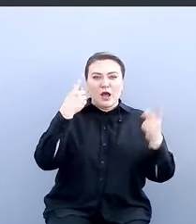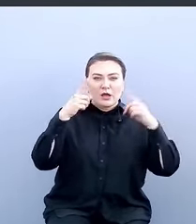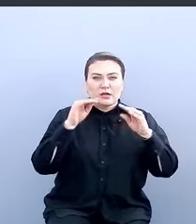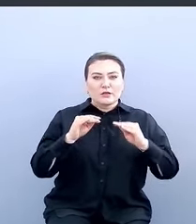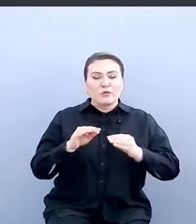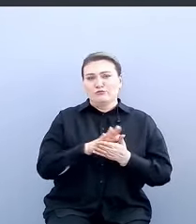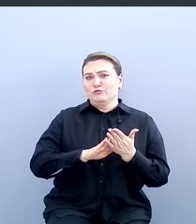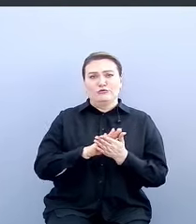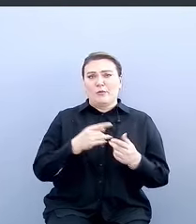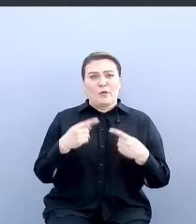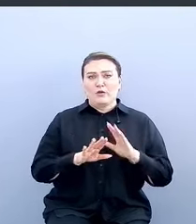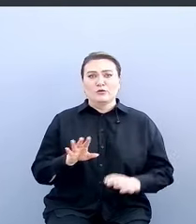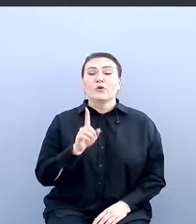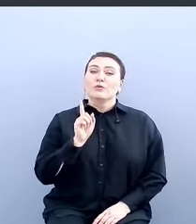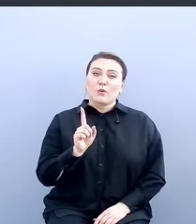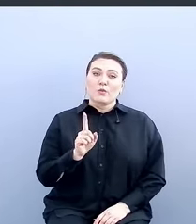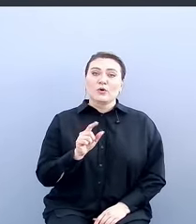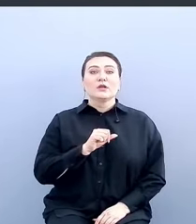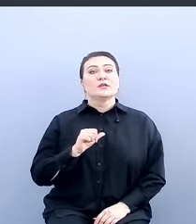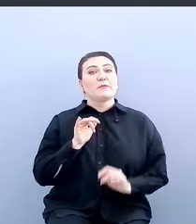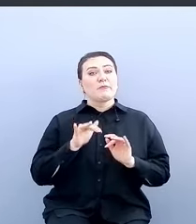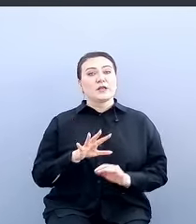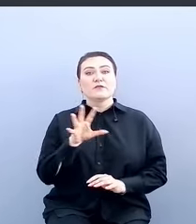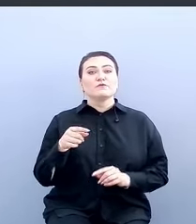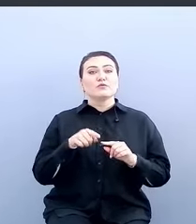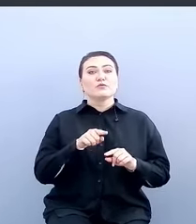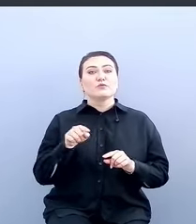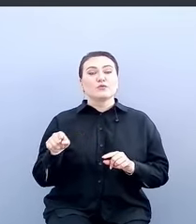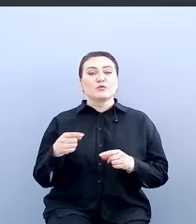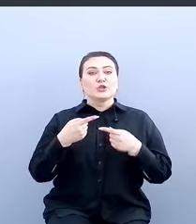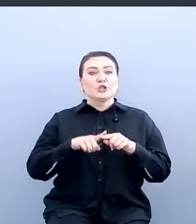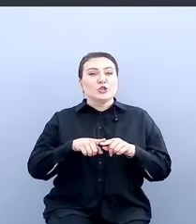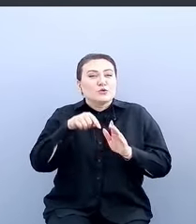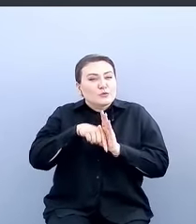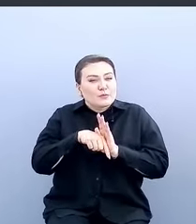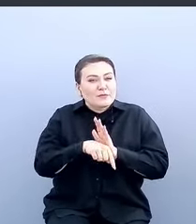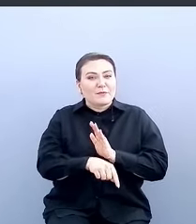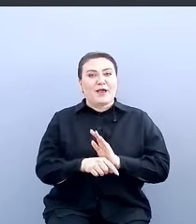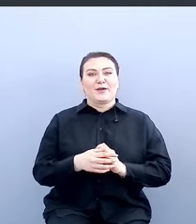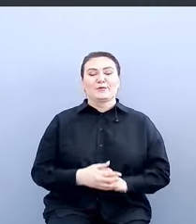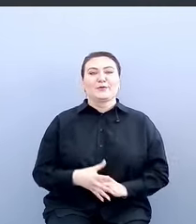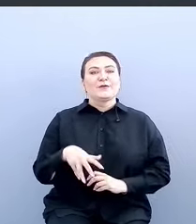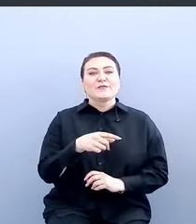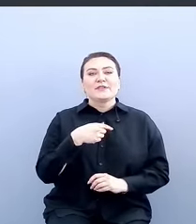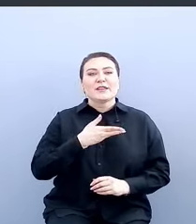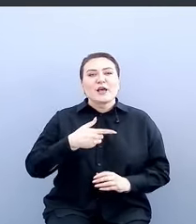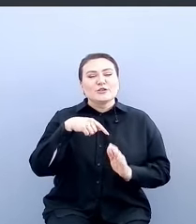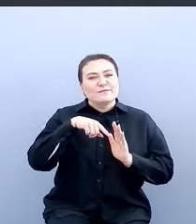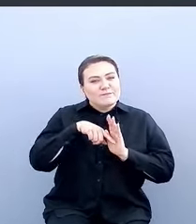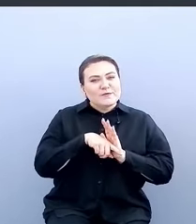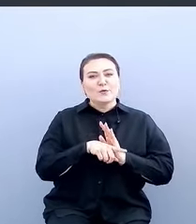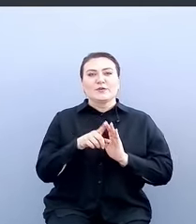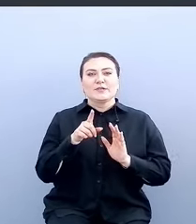отличаются. Но на самом-то деле вот всю ту техническую мякотку, все наши внутренние